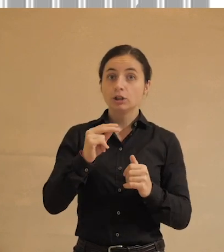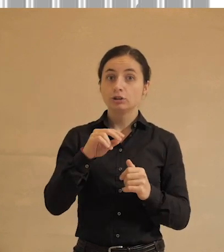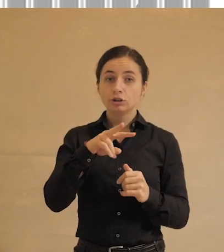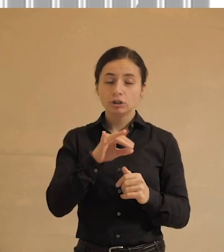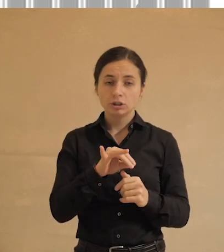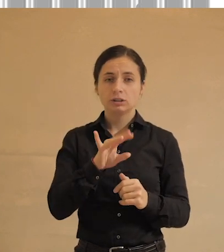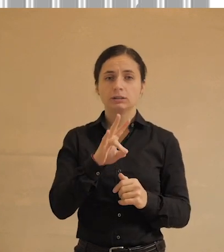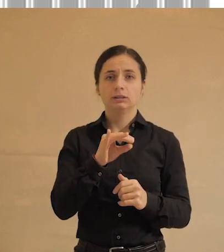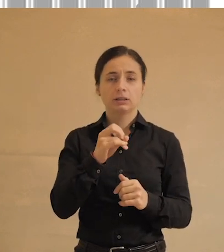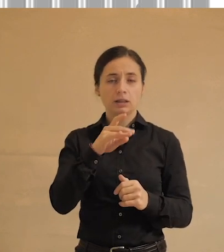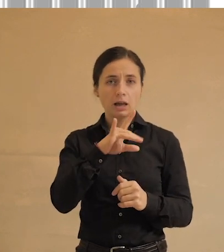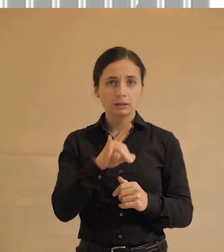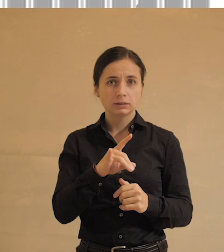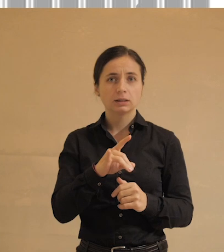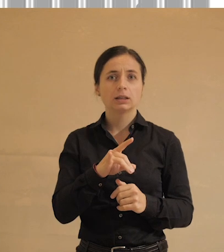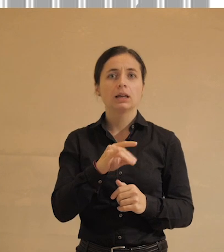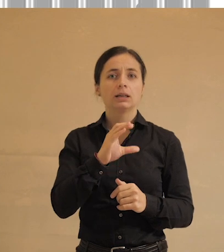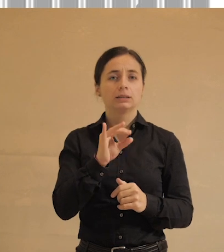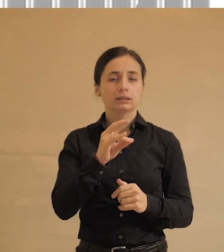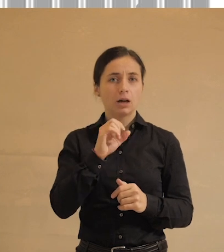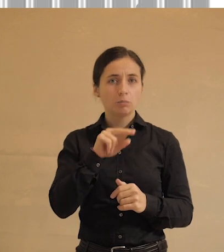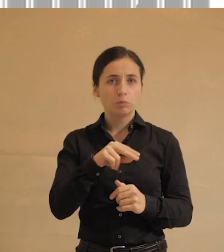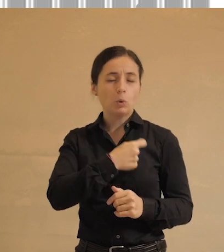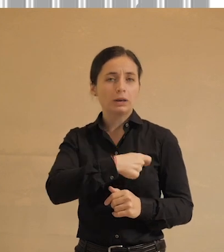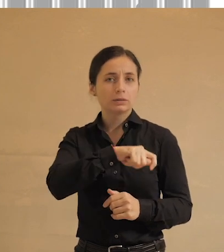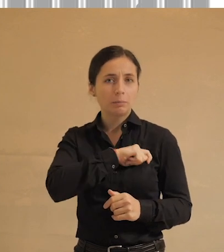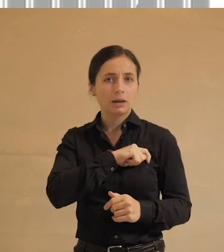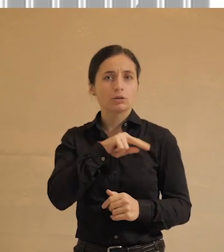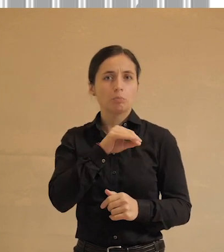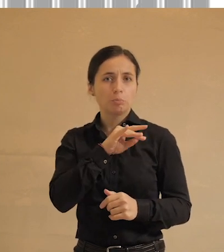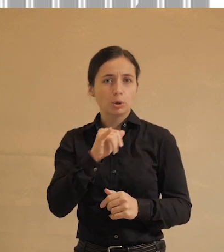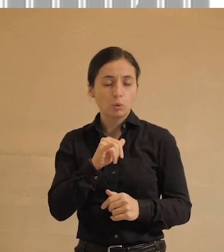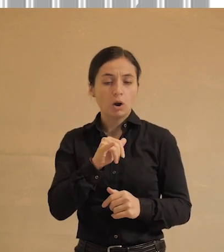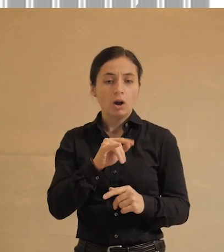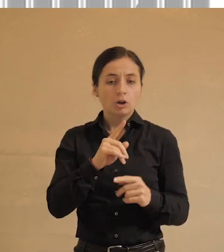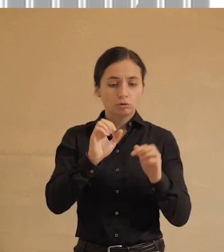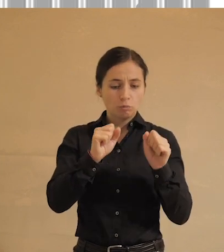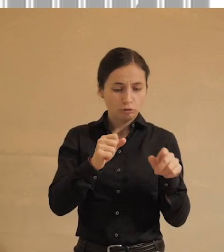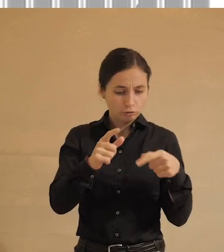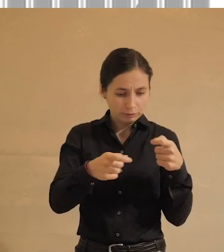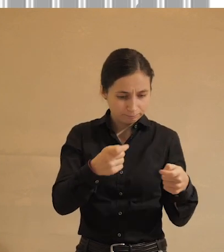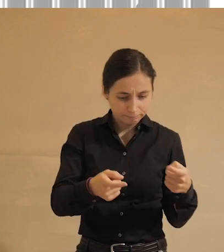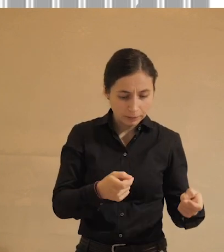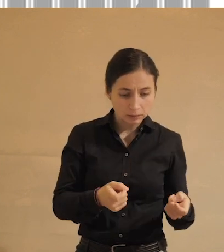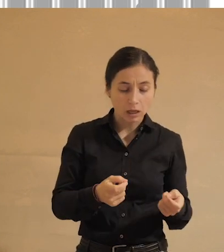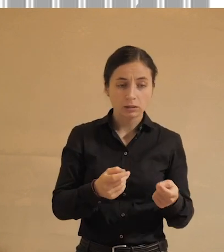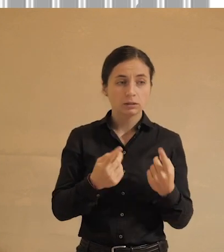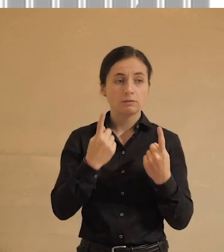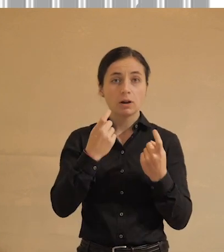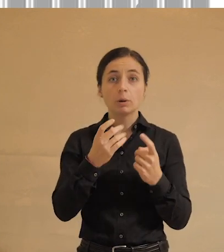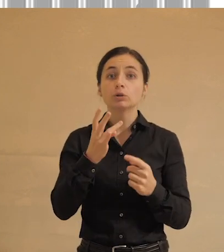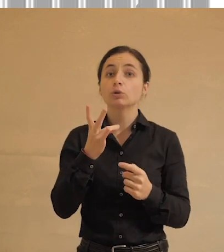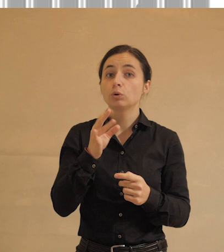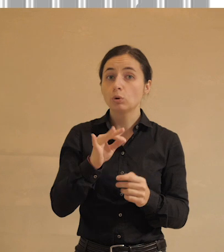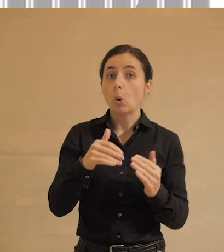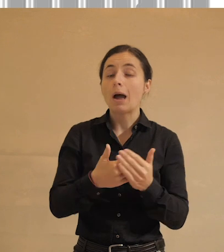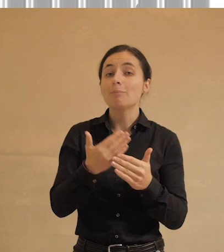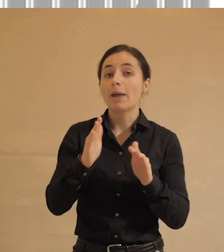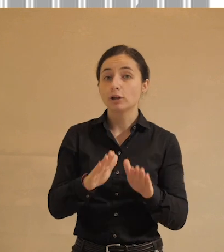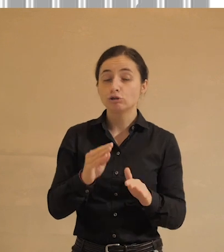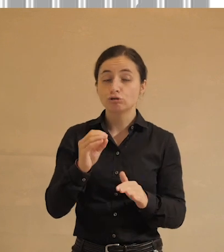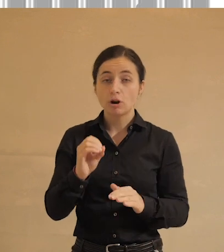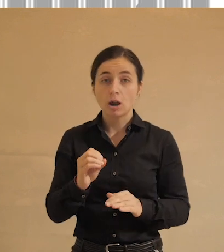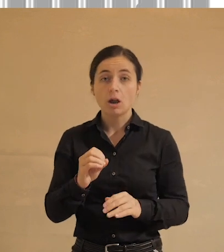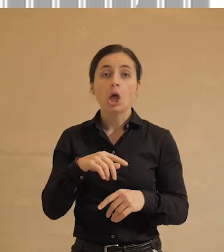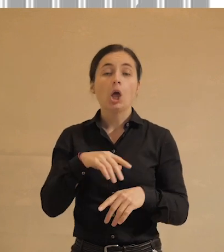что Нидерланды, Южная Корея, Сингапур, Испания, Бельгия, Перу. Не знаю, что из этого можно извлечь, но, опять же, очень не